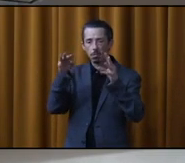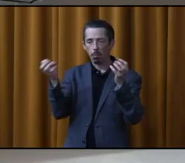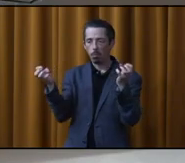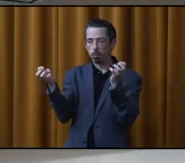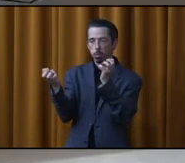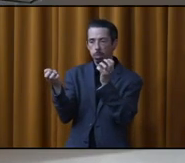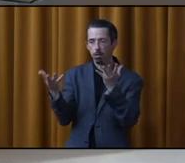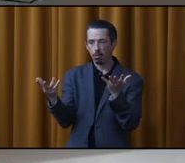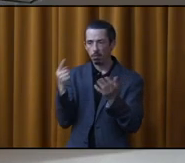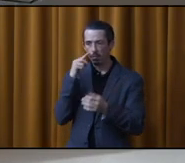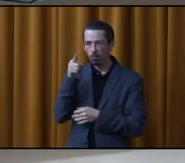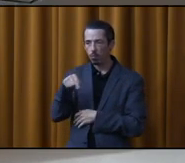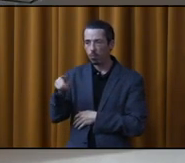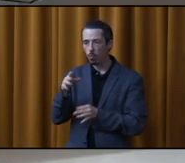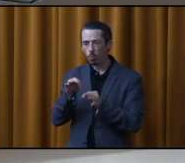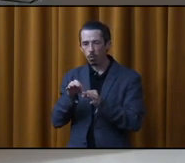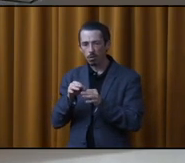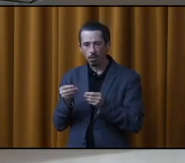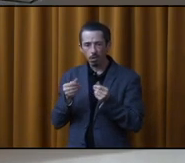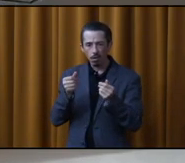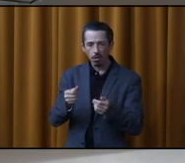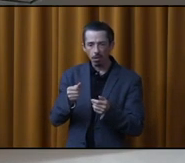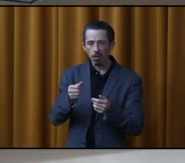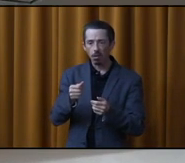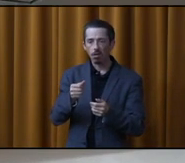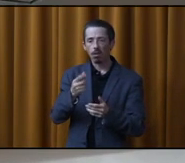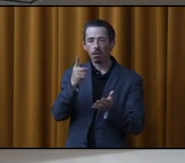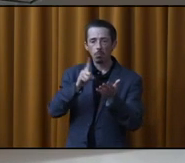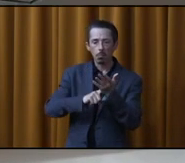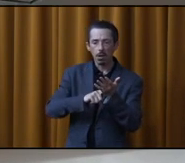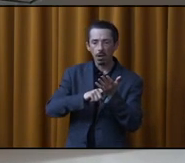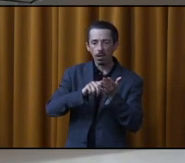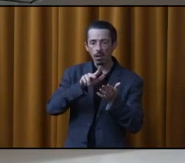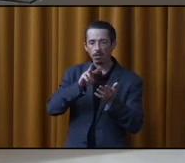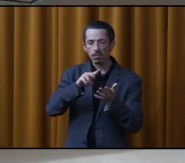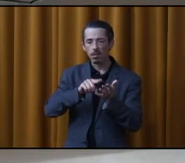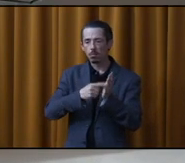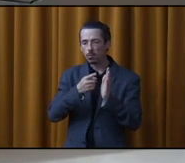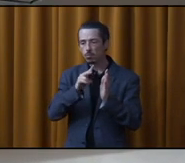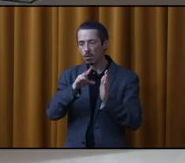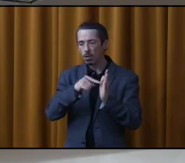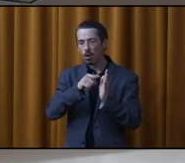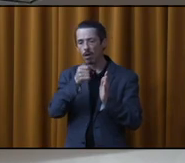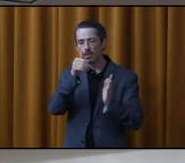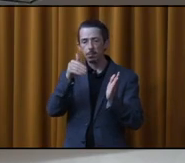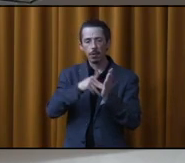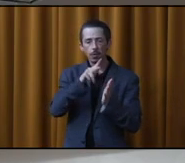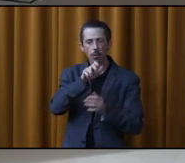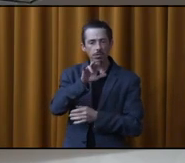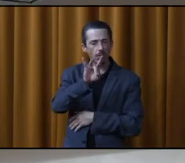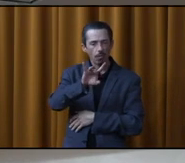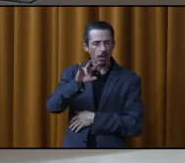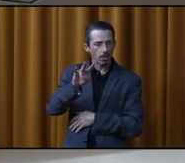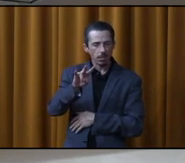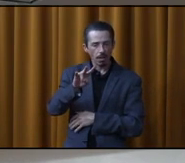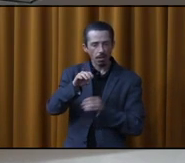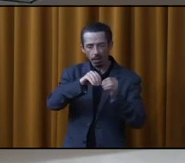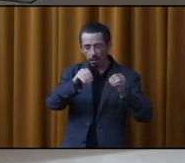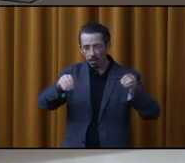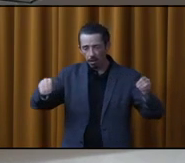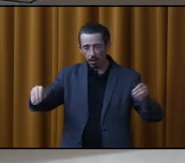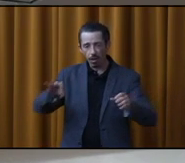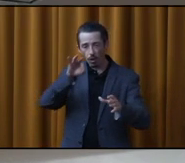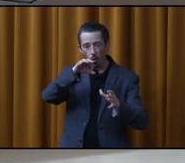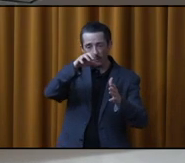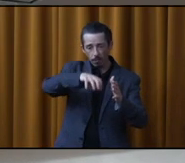Alors, si je vois les coûts pour 10 unités à 1036 et 74, ça a coûté 10 387. Il y a 9